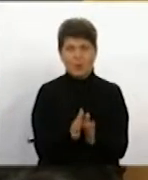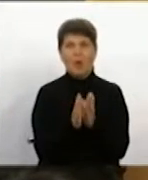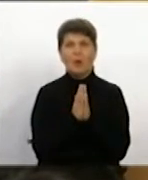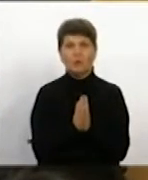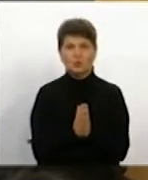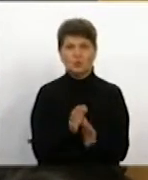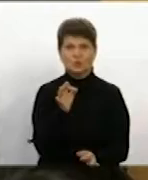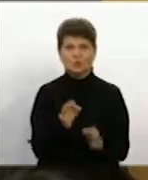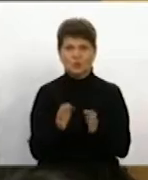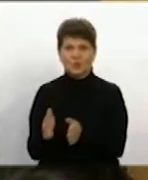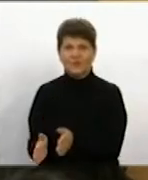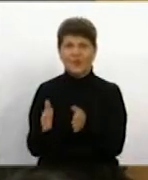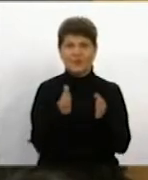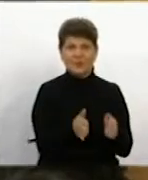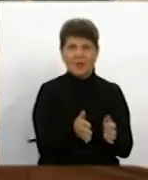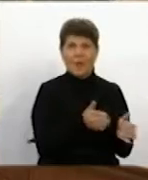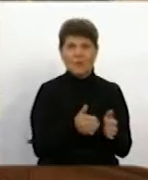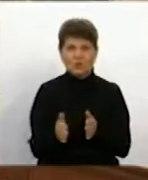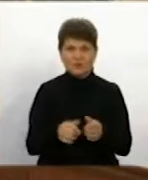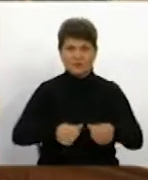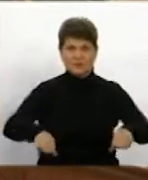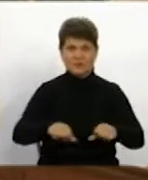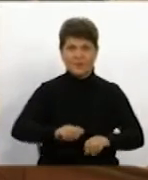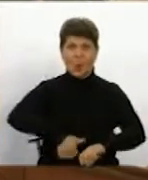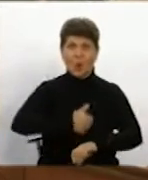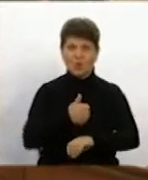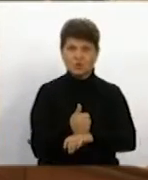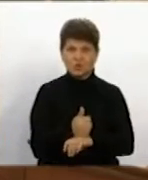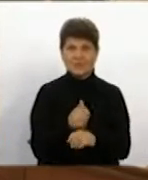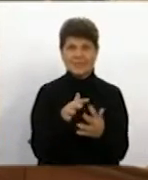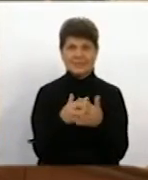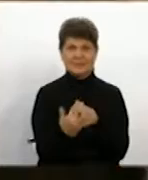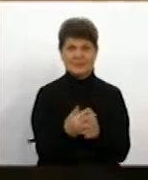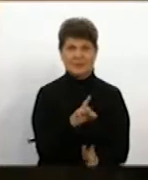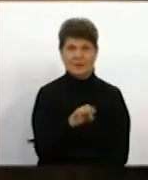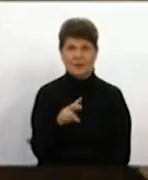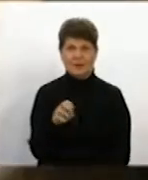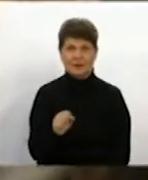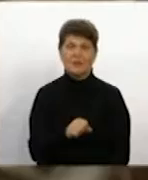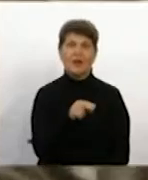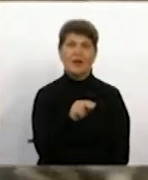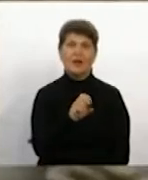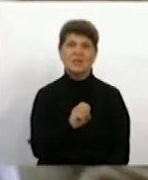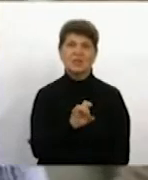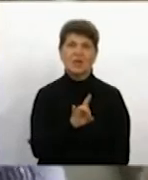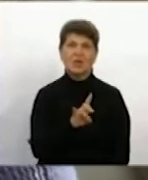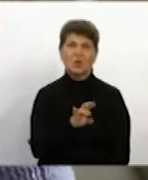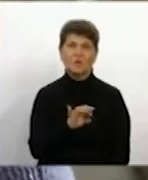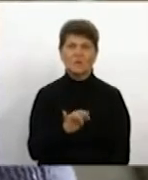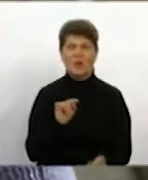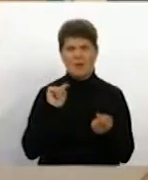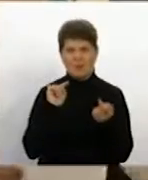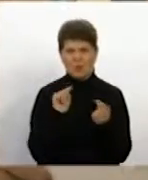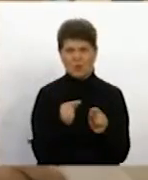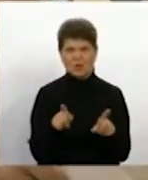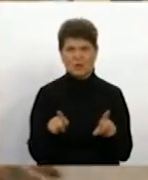суд відкласти підготовче засідання. Очільниця Тростянецької селищної ради Людмила Червенецька проти такого прокрання. Каже, з